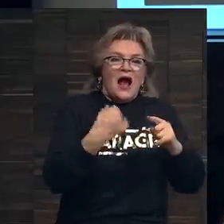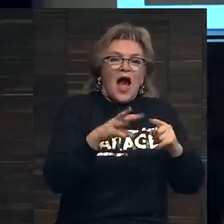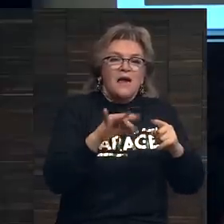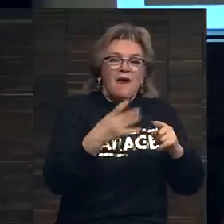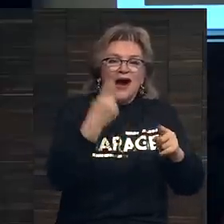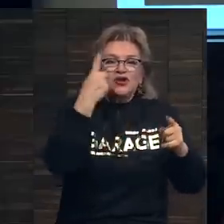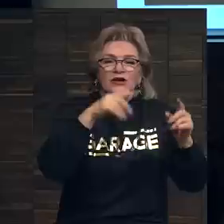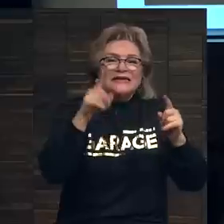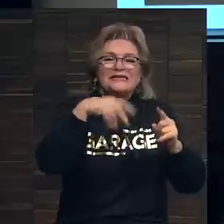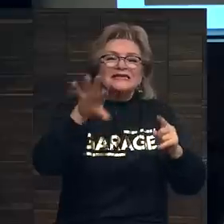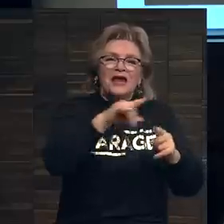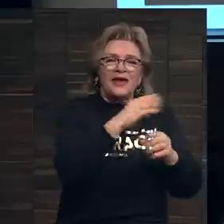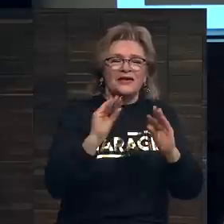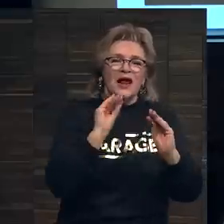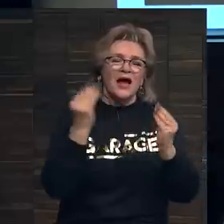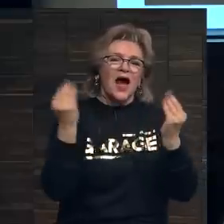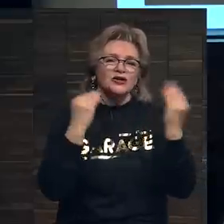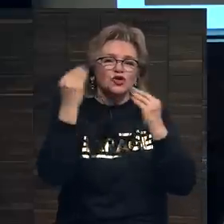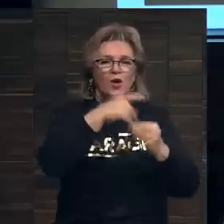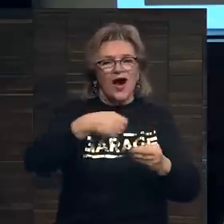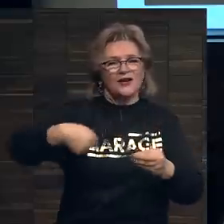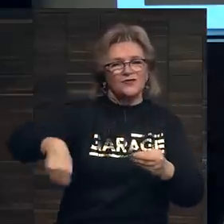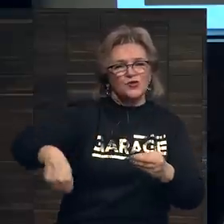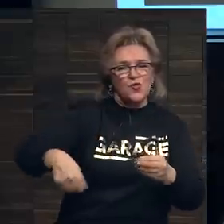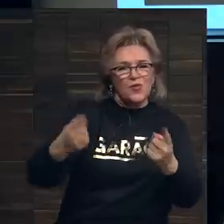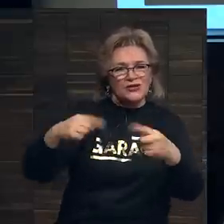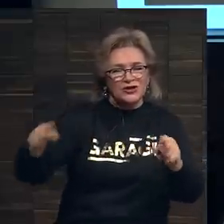дизайнер аксессуаров, сумочек.